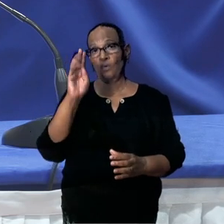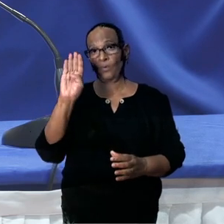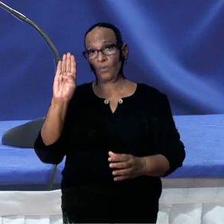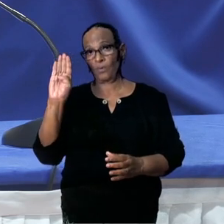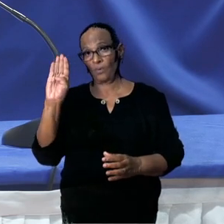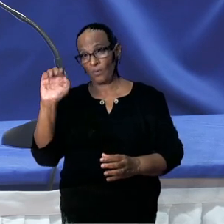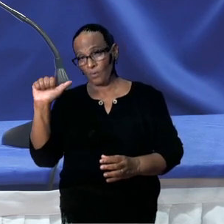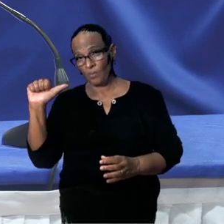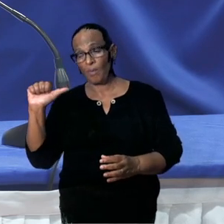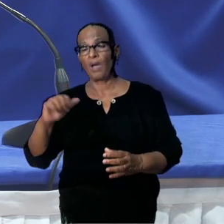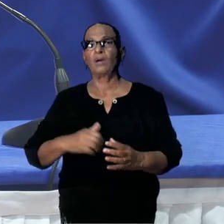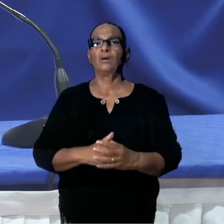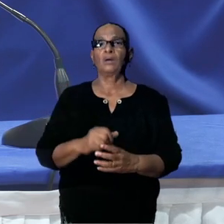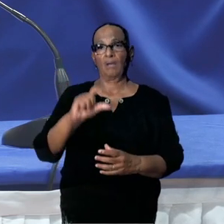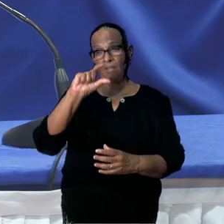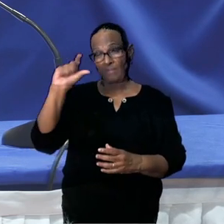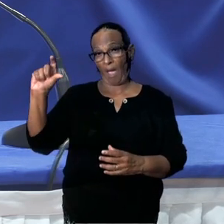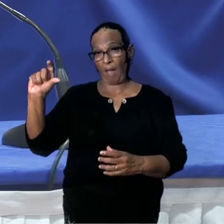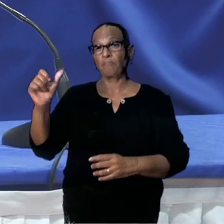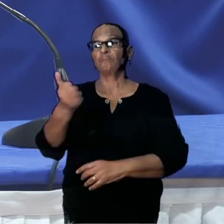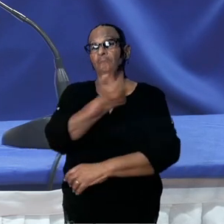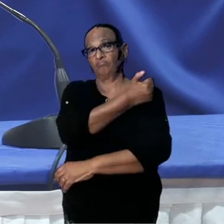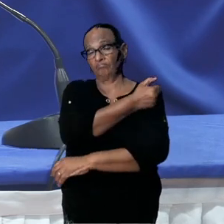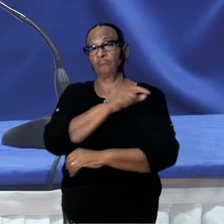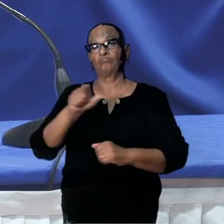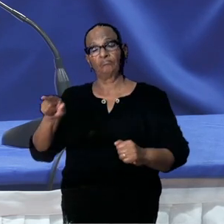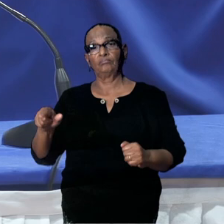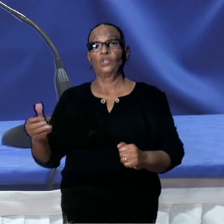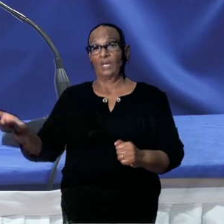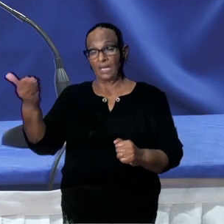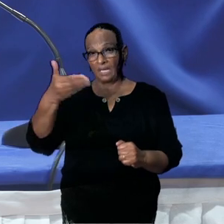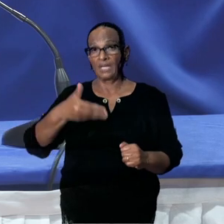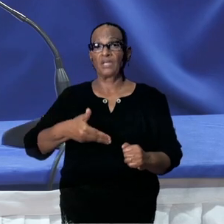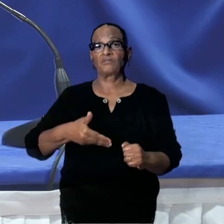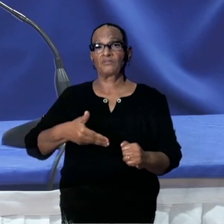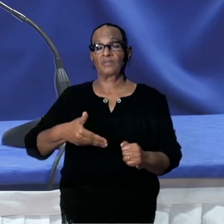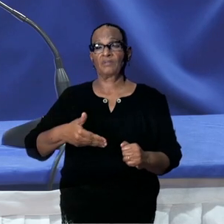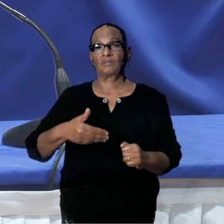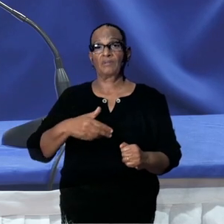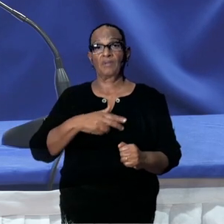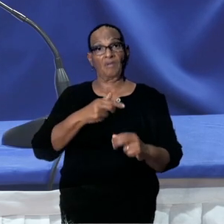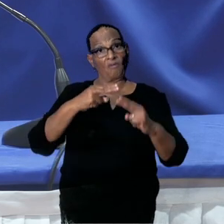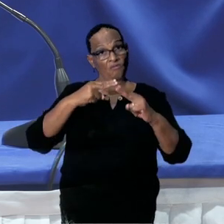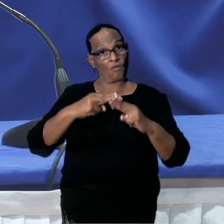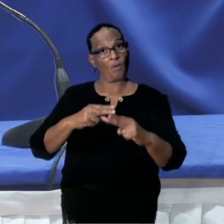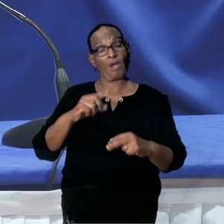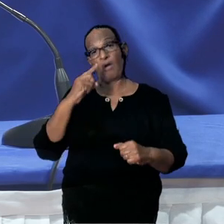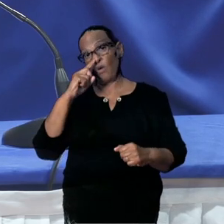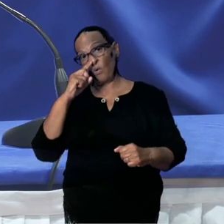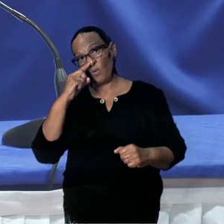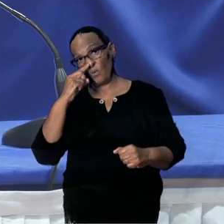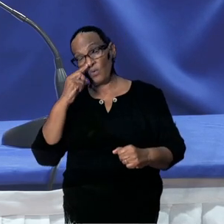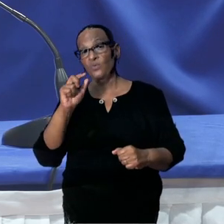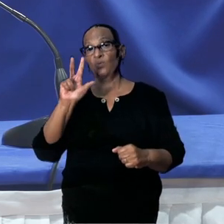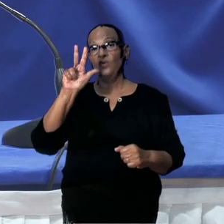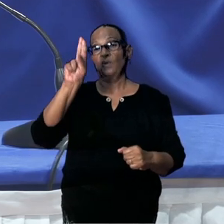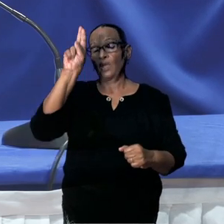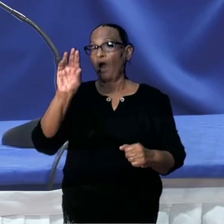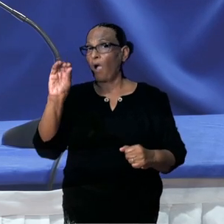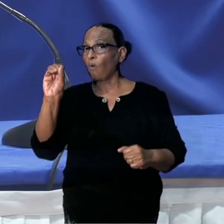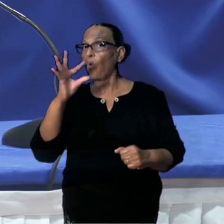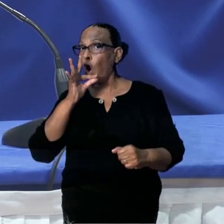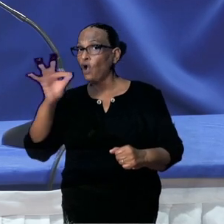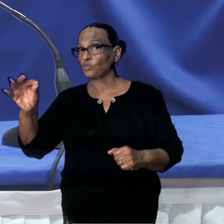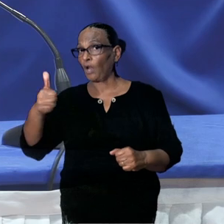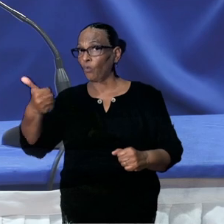dos. Die wordt aangeboden. Men verwacht dat in juni WHO een uitspraak daarover doet.